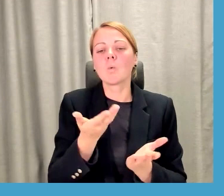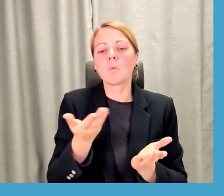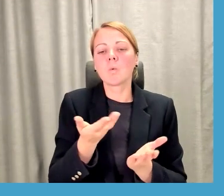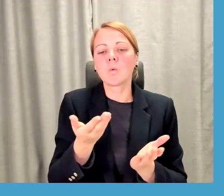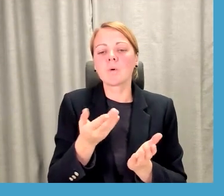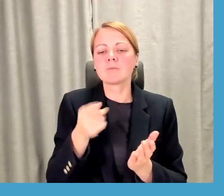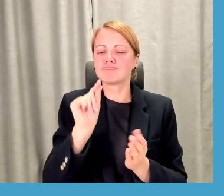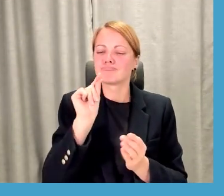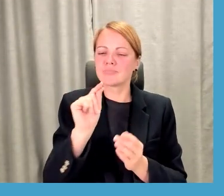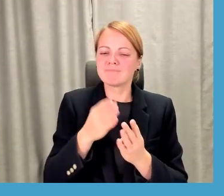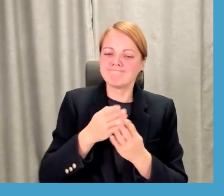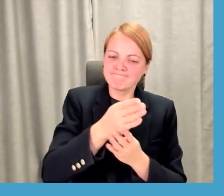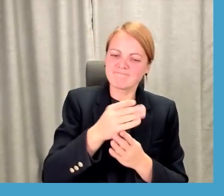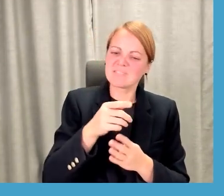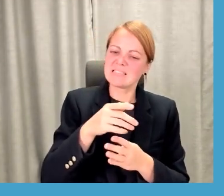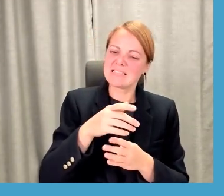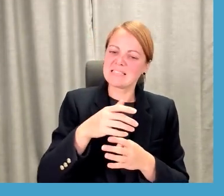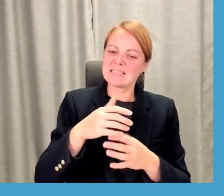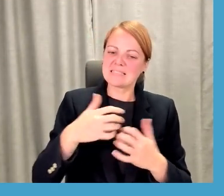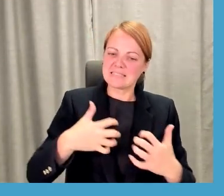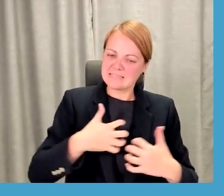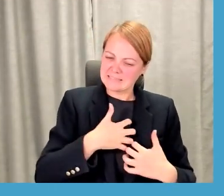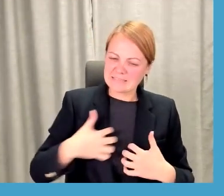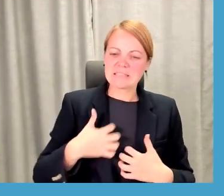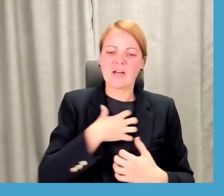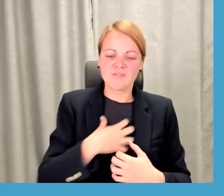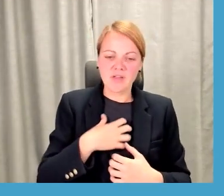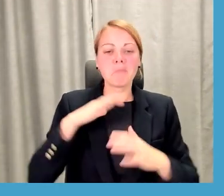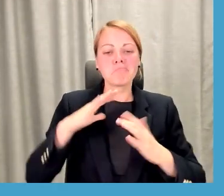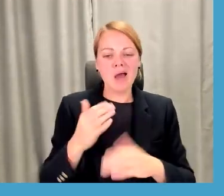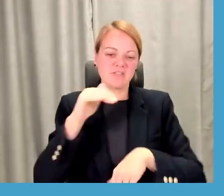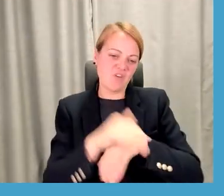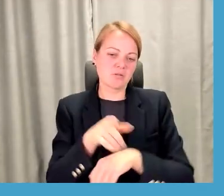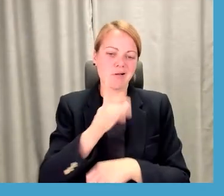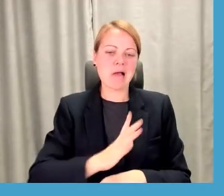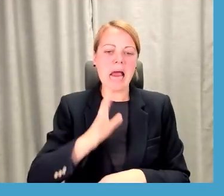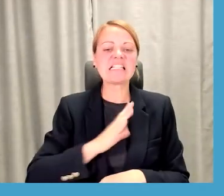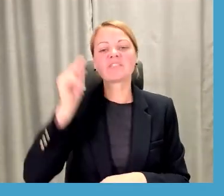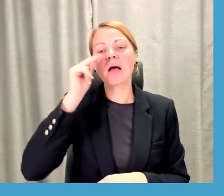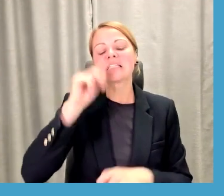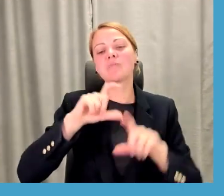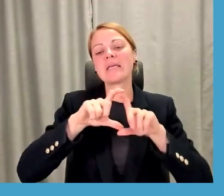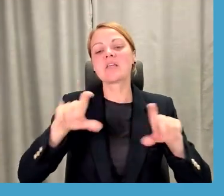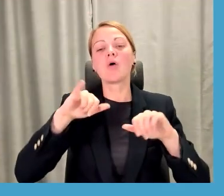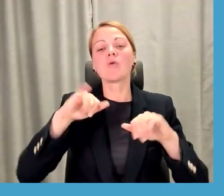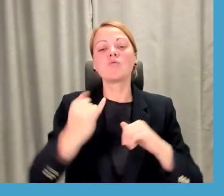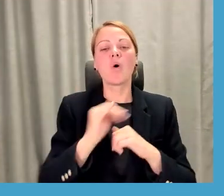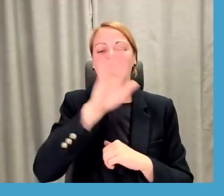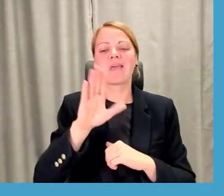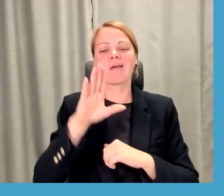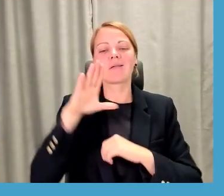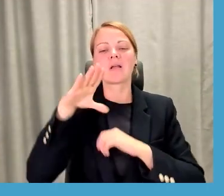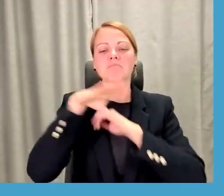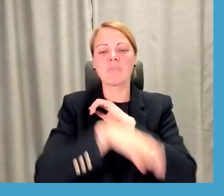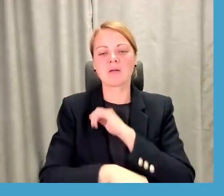varbūt, jāiesprings, tad to arī patīk, bet vēl cilvēkam saprast, ka viņš tad ir gaidīts tajā mācību iestādē, jo dienas beigās jau, protams, arī